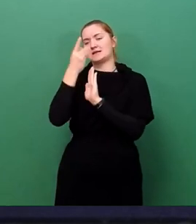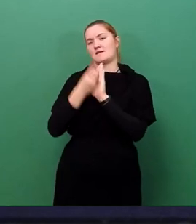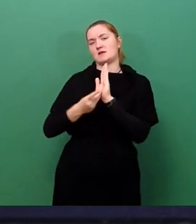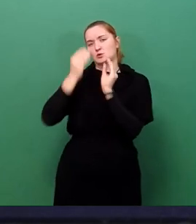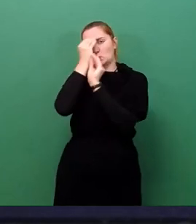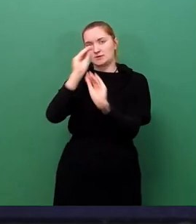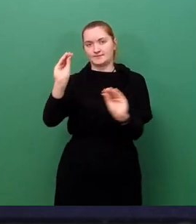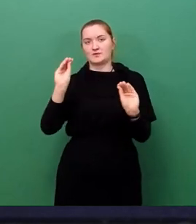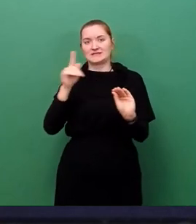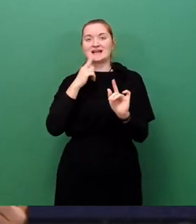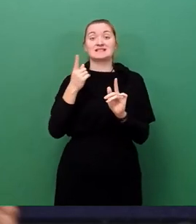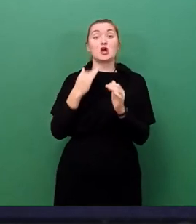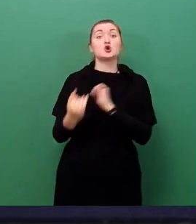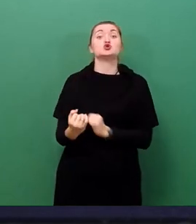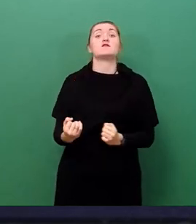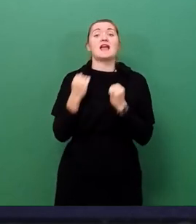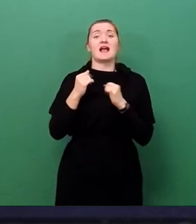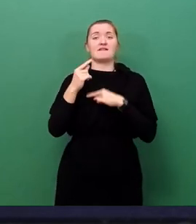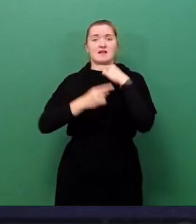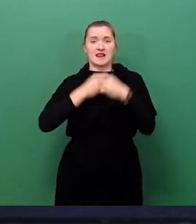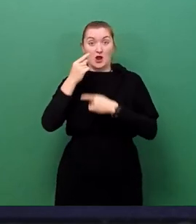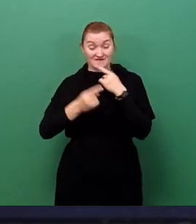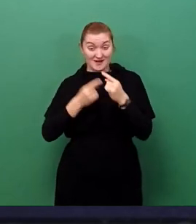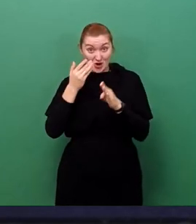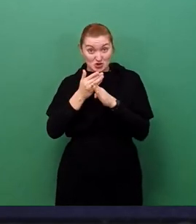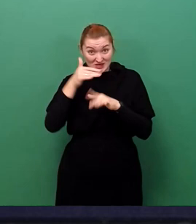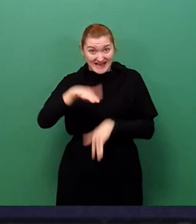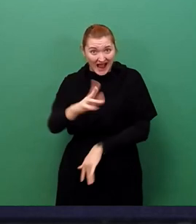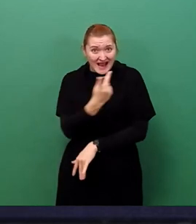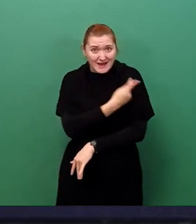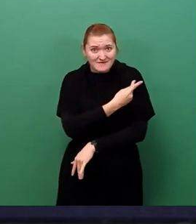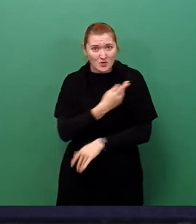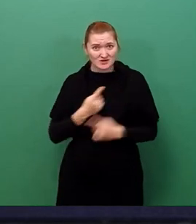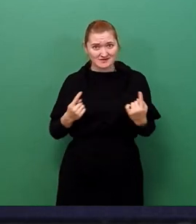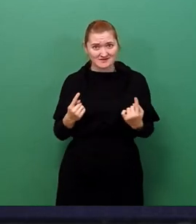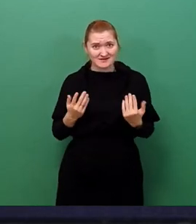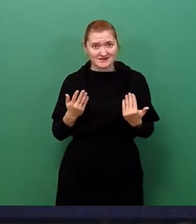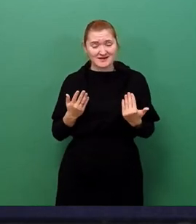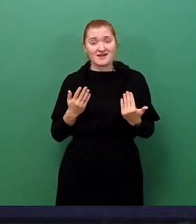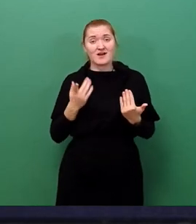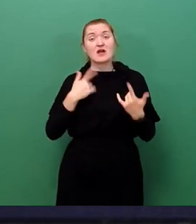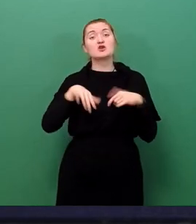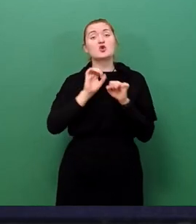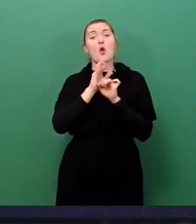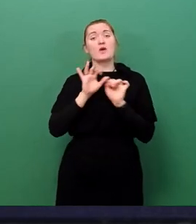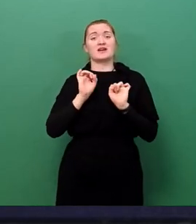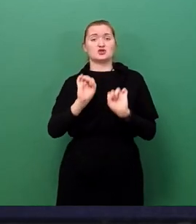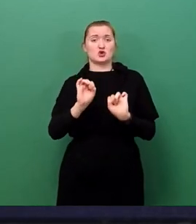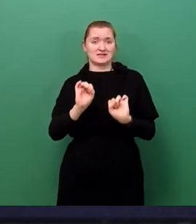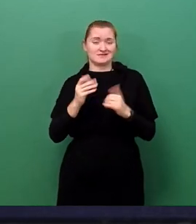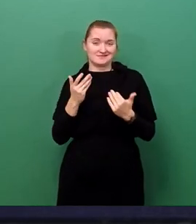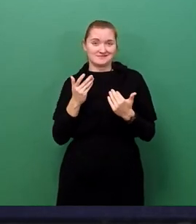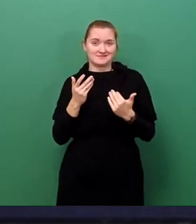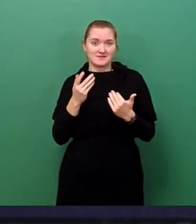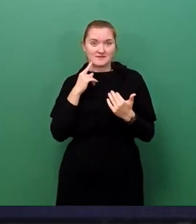schweren Verläufe, für die die Vakzine auch zuständig sind und der Corona-Schutz durch Impfung gegeben ist, dann definiert.